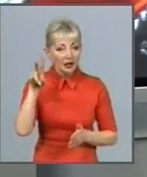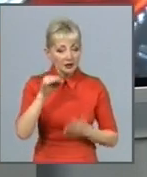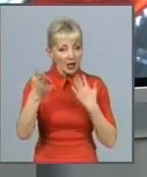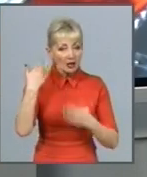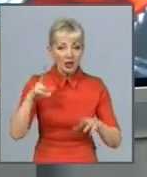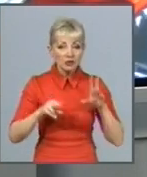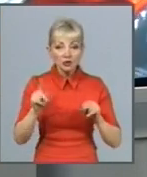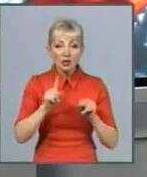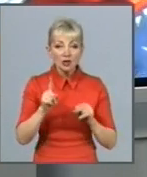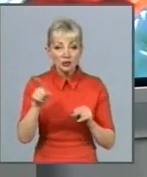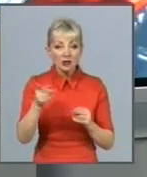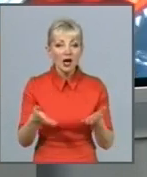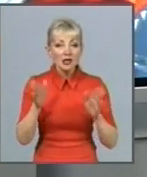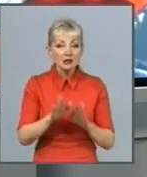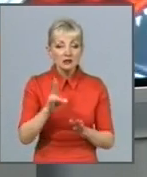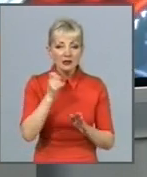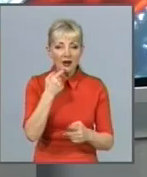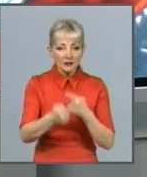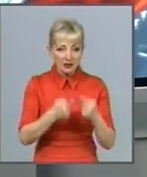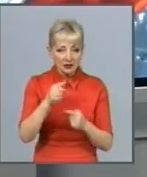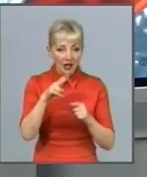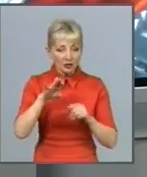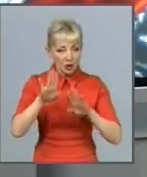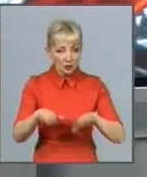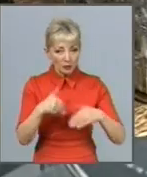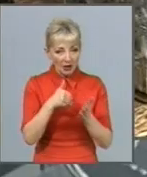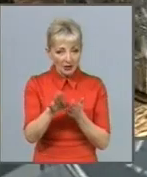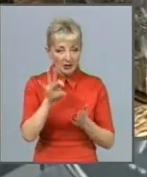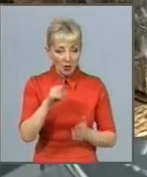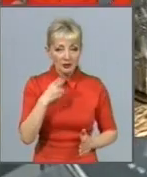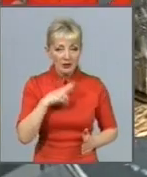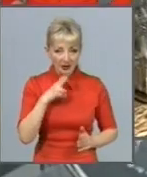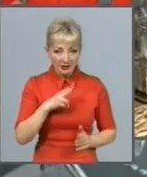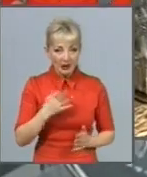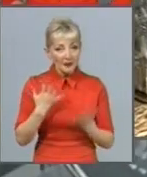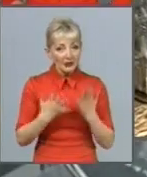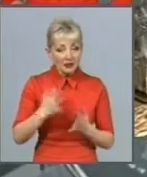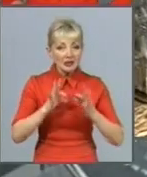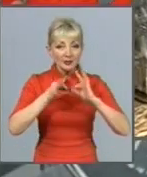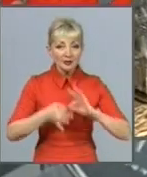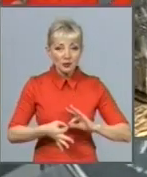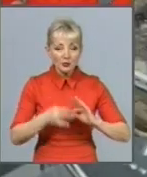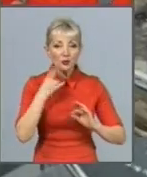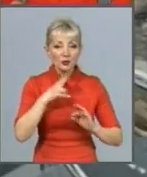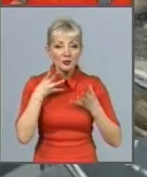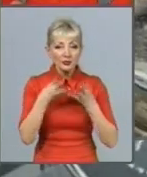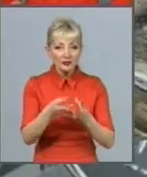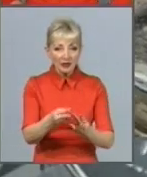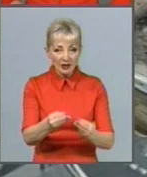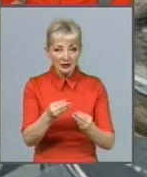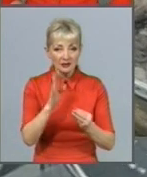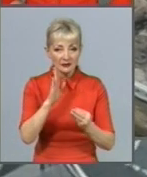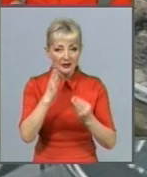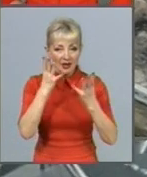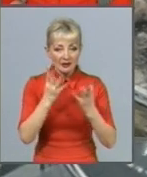залишаються назавжди, навіть після відмови від шкідливої звички. Якщо детальніше, паління спричиняє мутації у ДНК, що призводять до